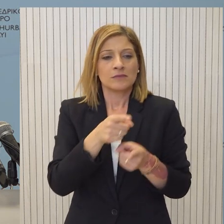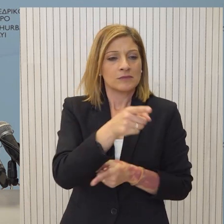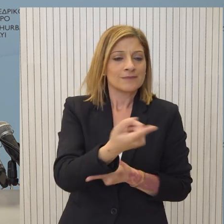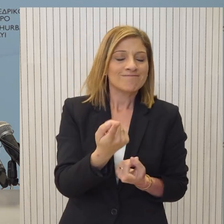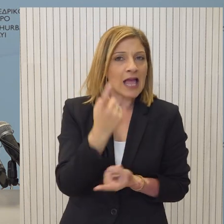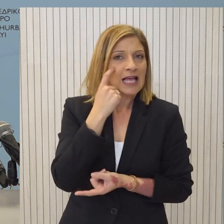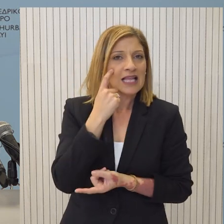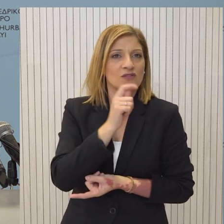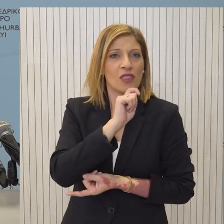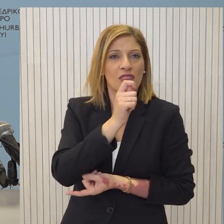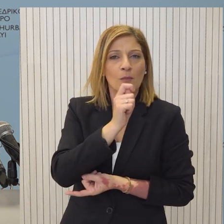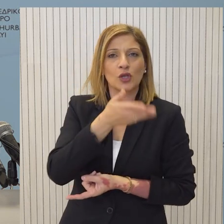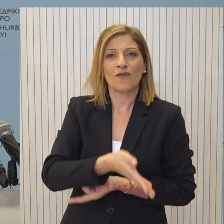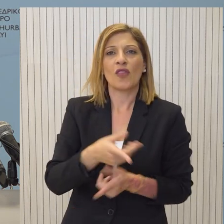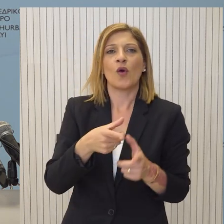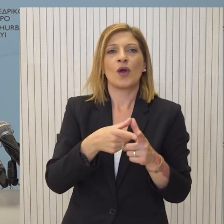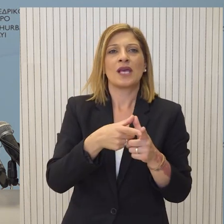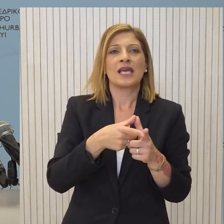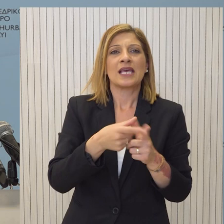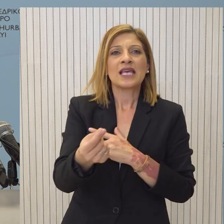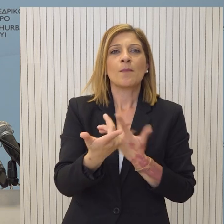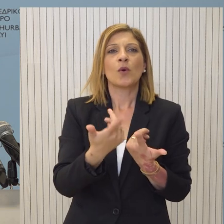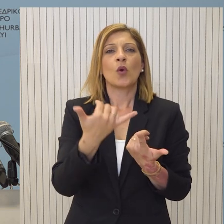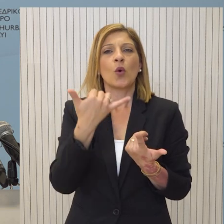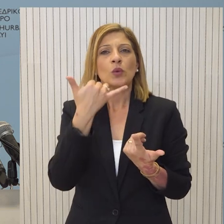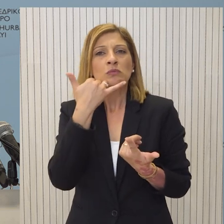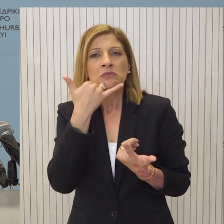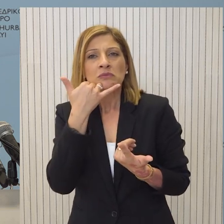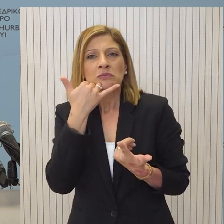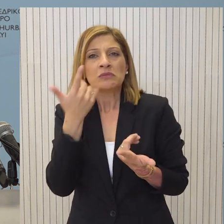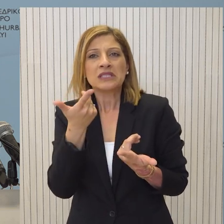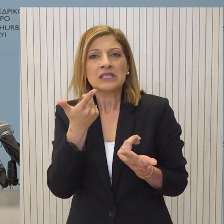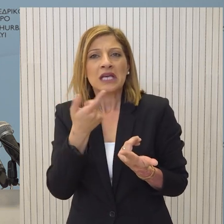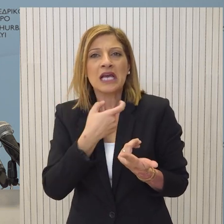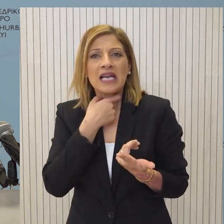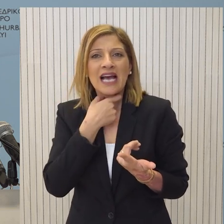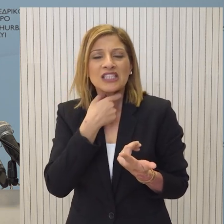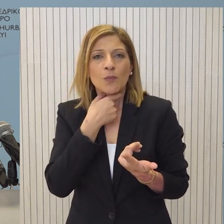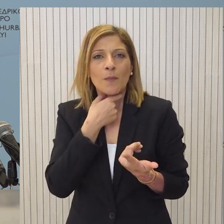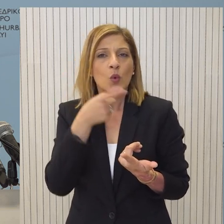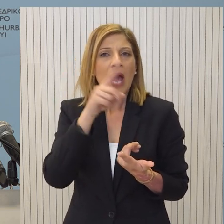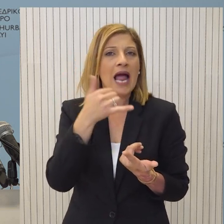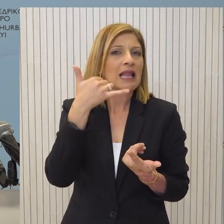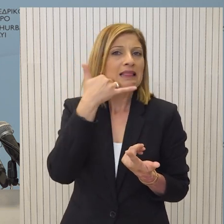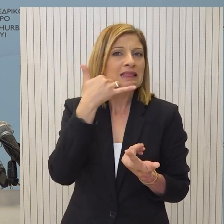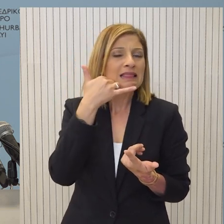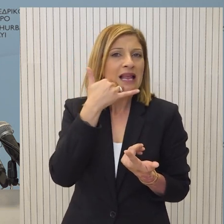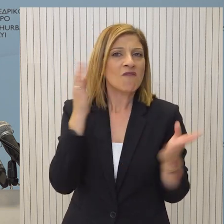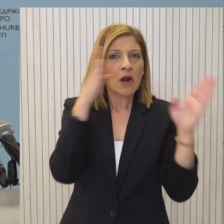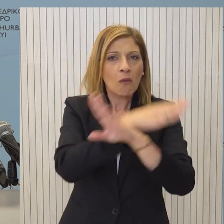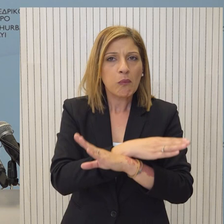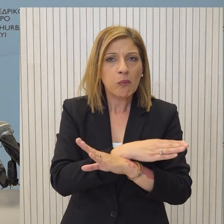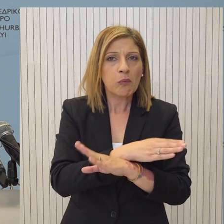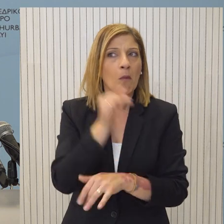Αντιλαμβάνεστε ότι οι δημοσιογράφοι, ειδικά στην Κύπρο που υπάρχουν καρτοκινητά, θα τους εξοδίσετε, αφοράζουν ανόλυμα καρτοκινητά για να κάνουν τις δουλειές τους, θα